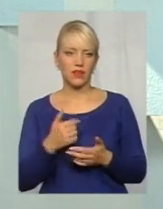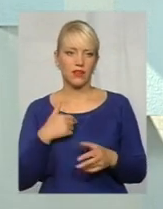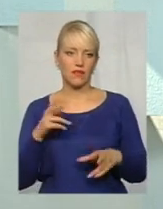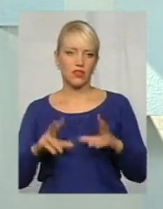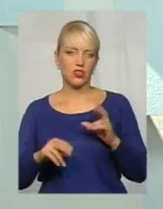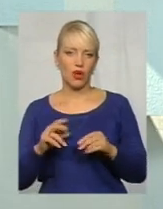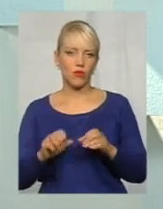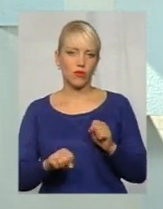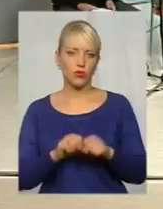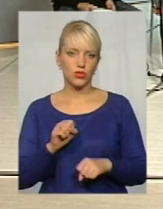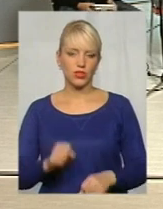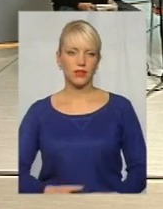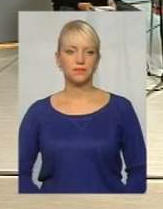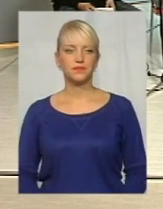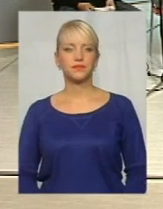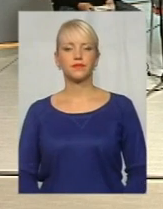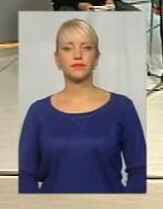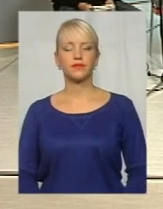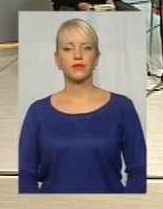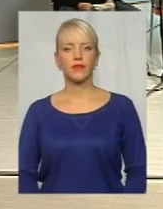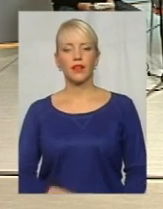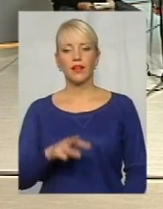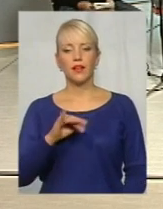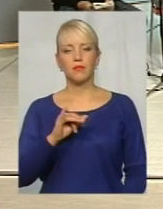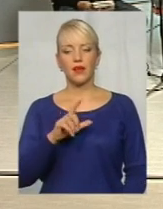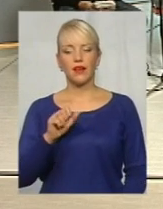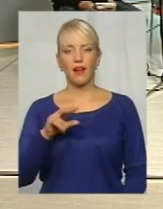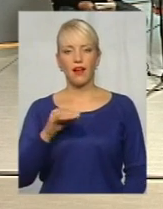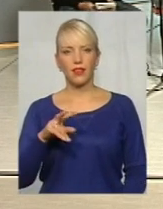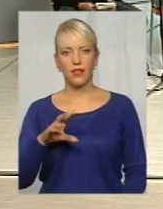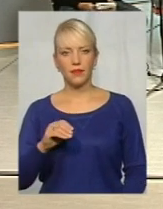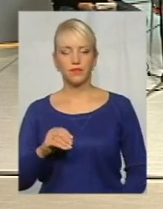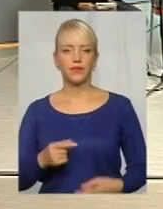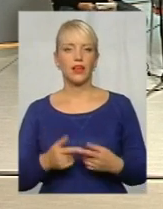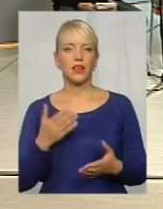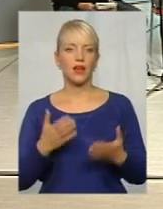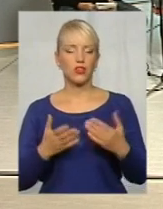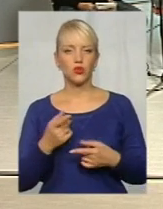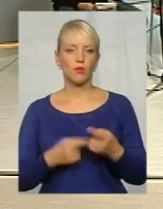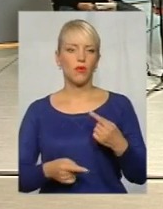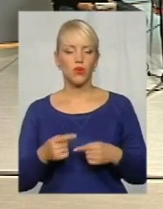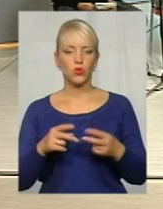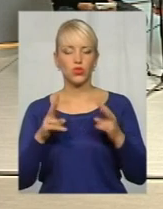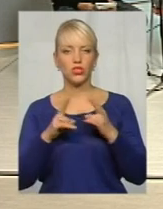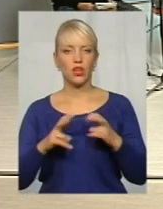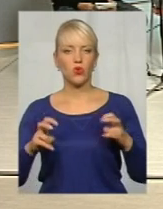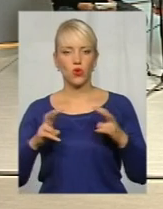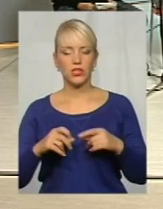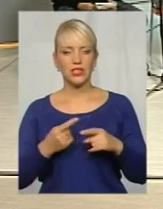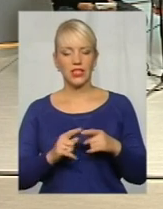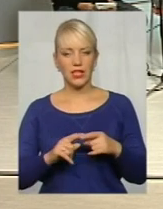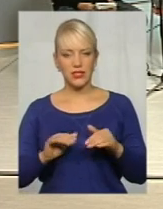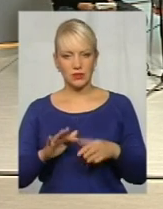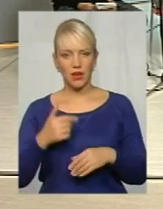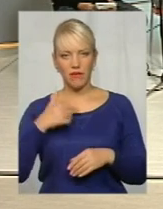що є порушення. Михайле, скажи, будь ласка, а якщо повернутися до розгляду тієї справи,